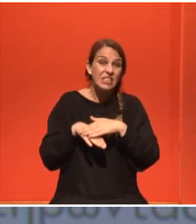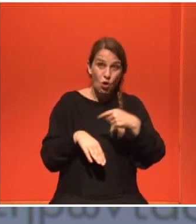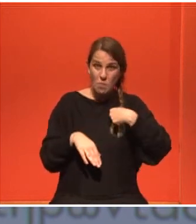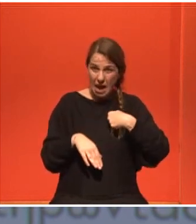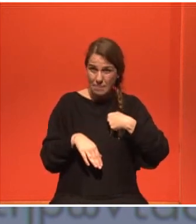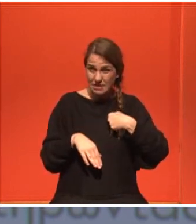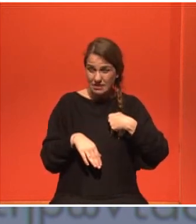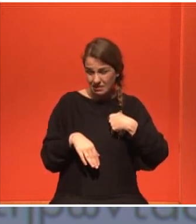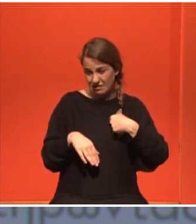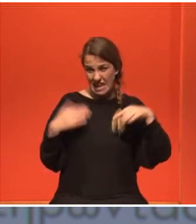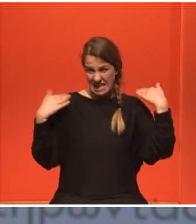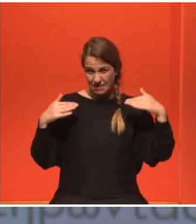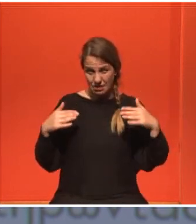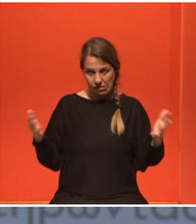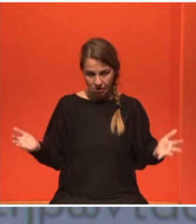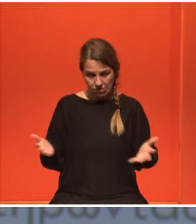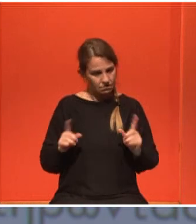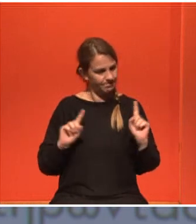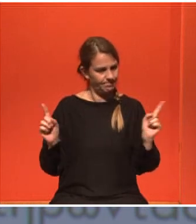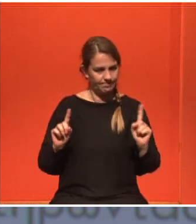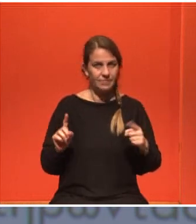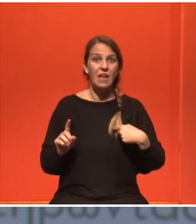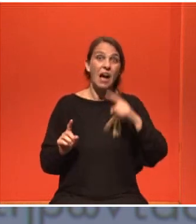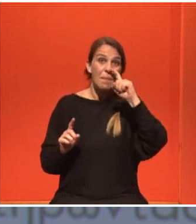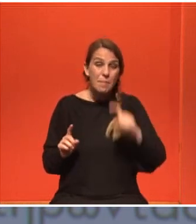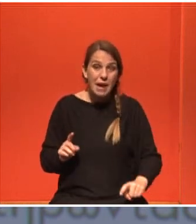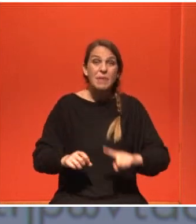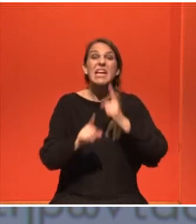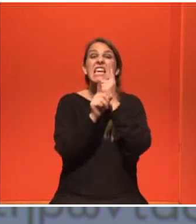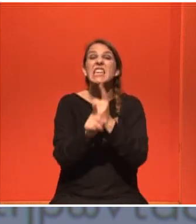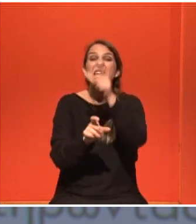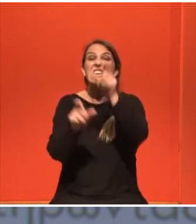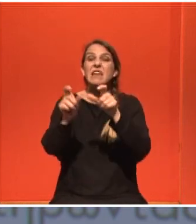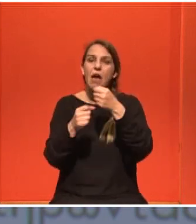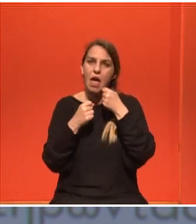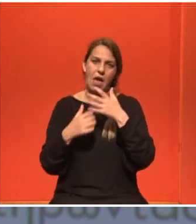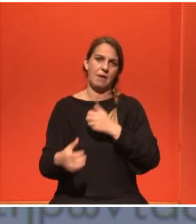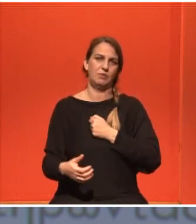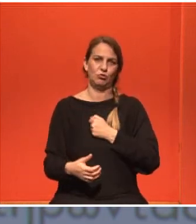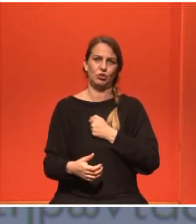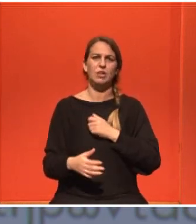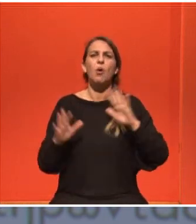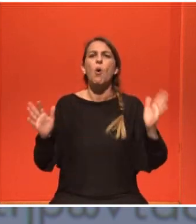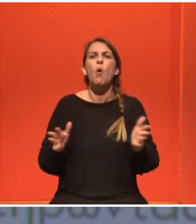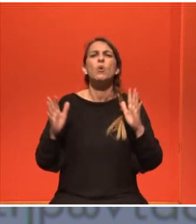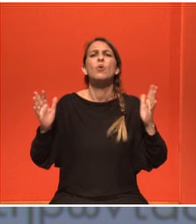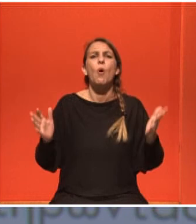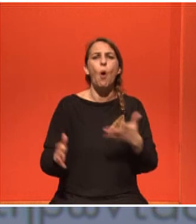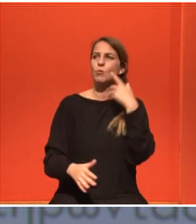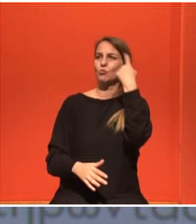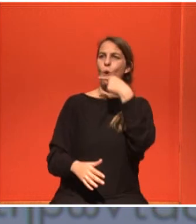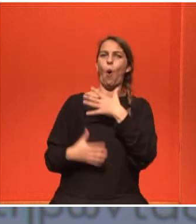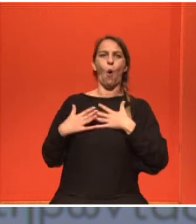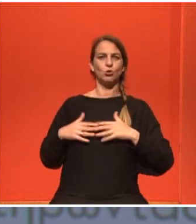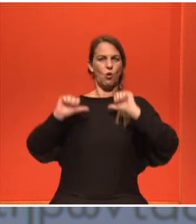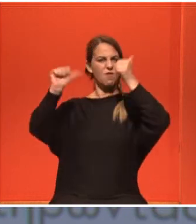έκφραση, πρέπει να εμπιστεύεστε ειδικούς και όχι όποιον βρίσκεται μπροστά σας με ένα όμορφο σώμα.